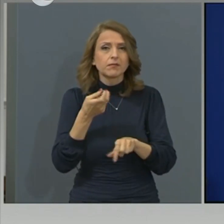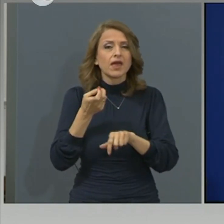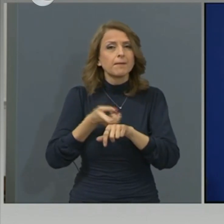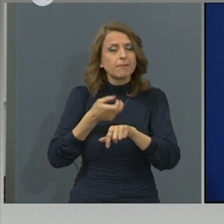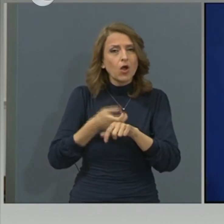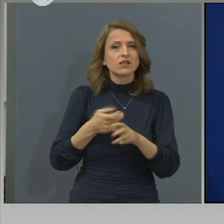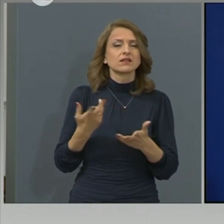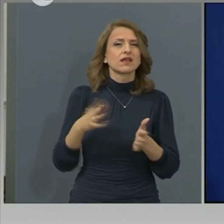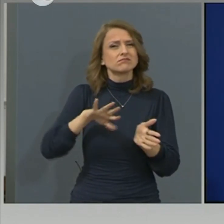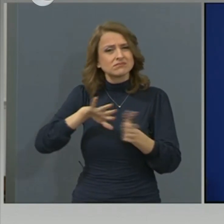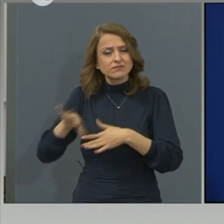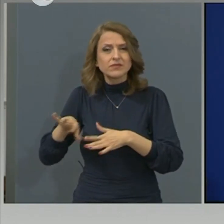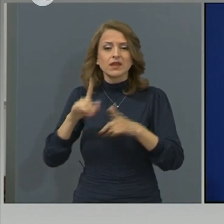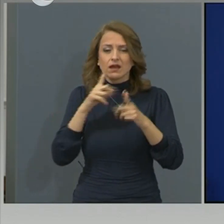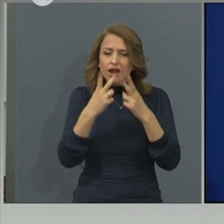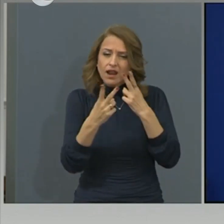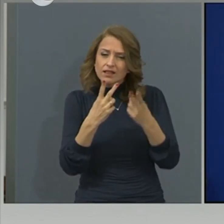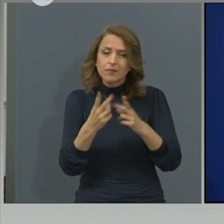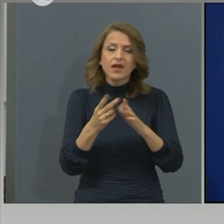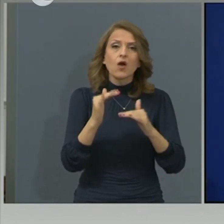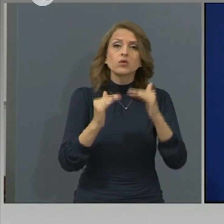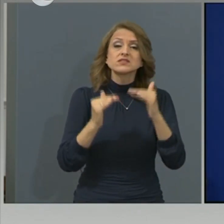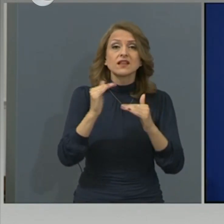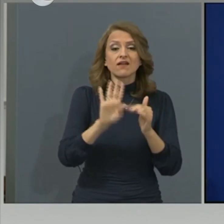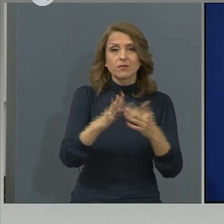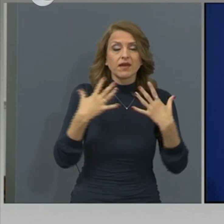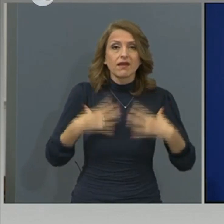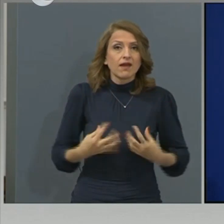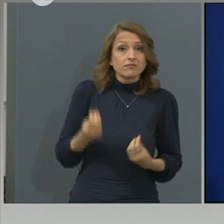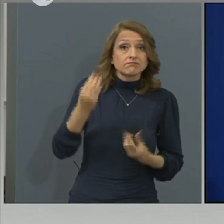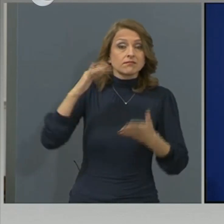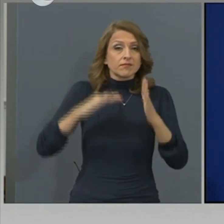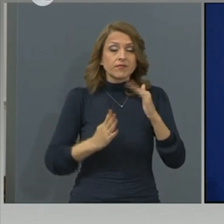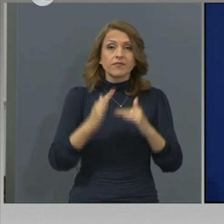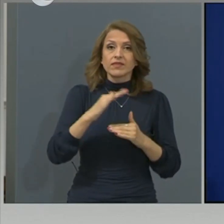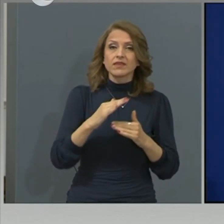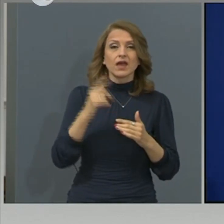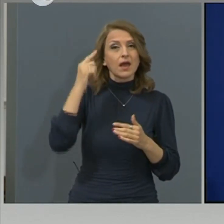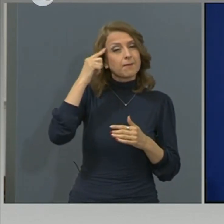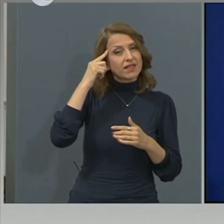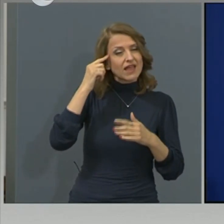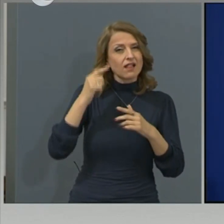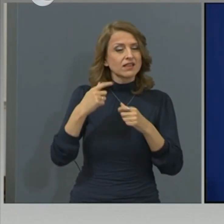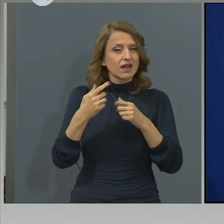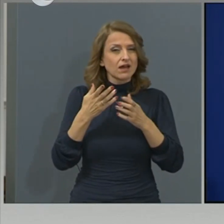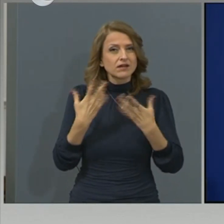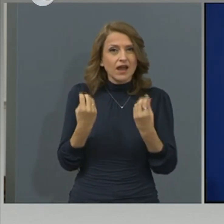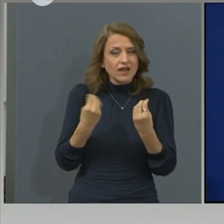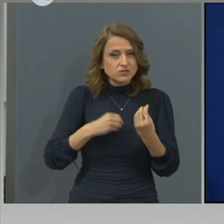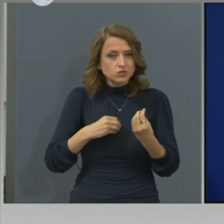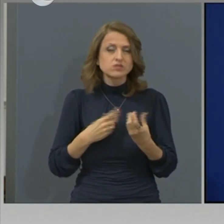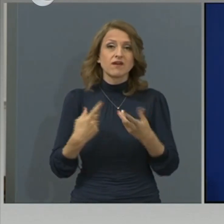страни гайдлайните и оценяваме състоянието им ежеминутно. Тоест, менталният статус, контакта с болния,